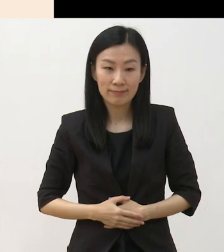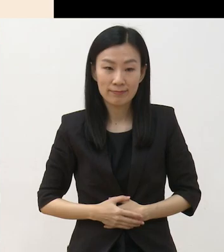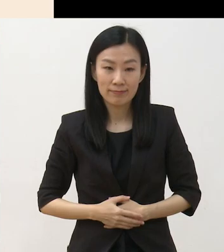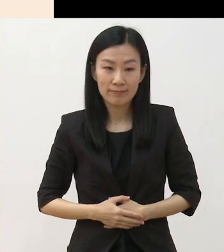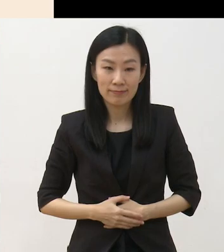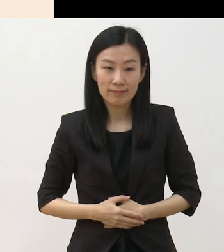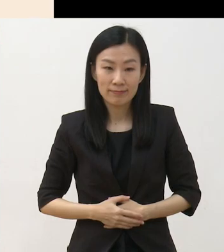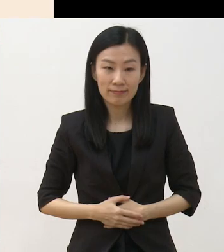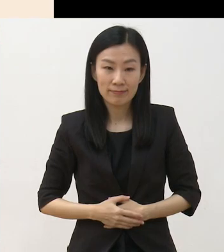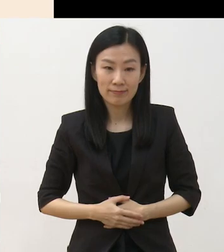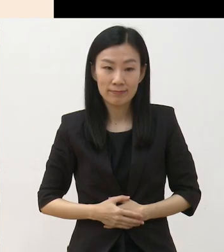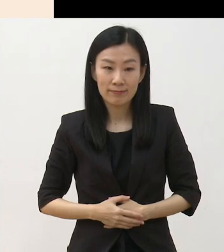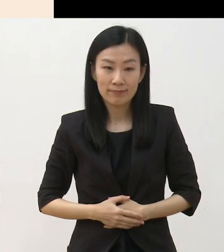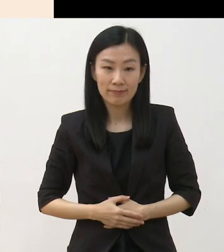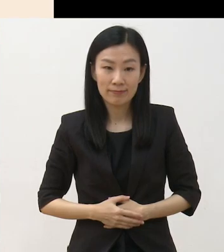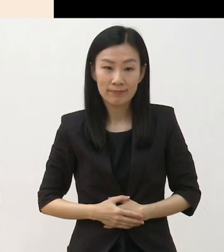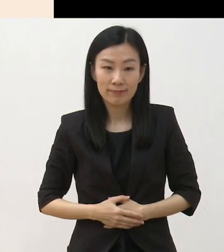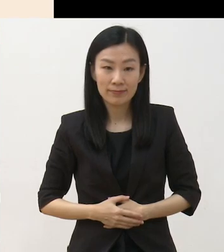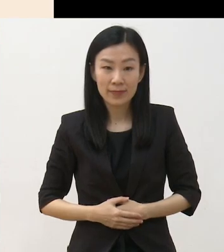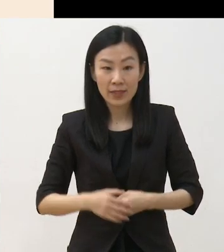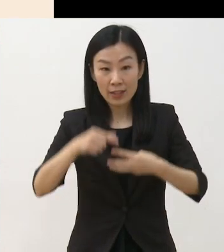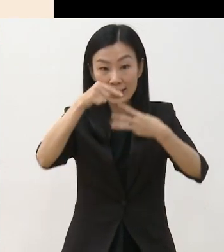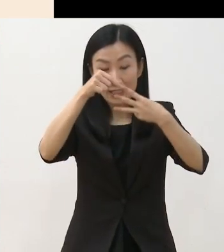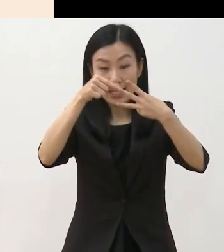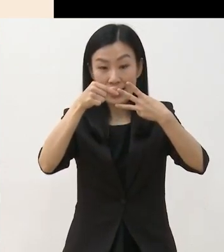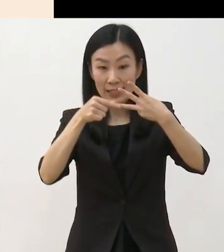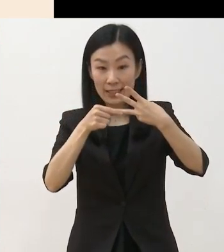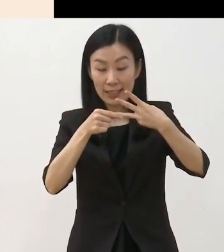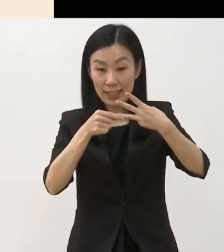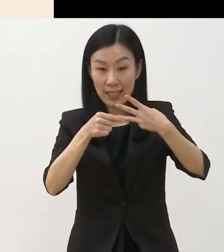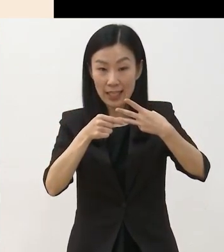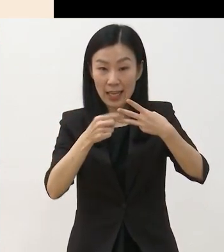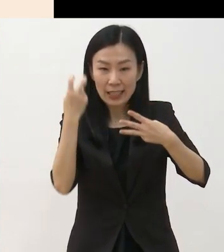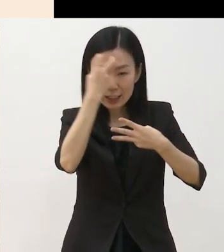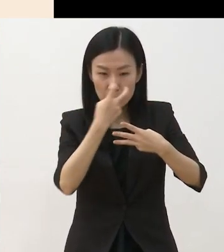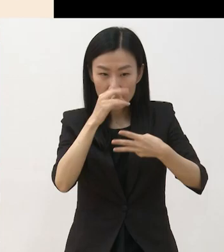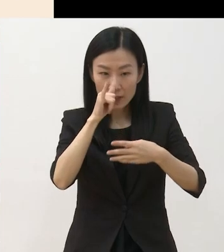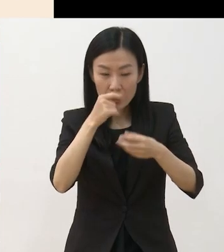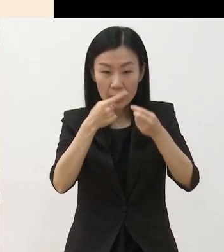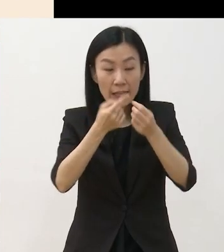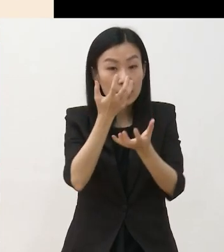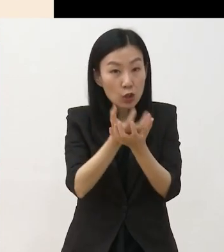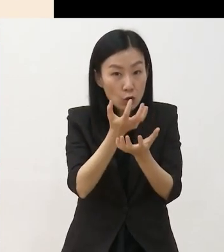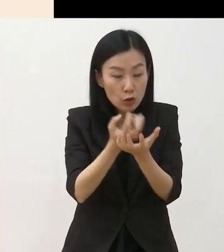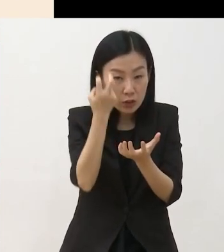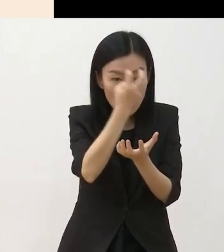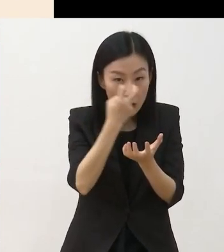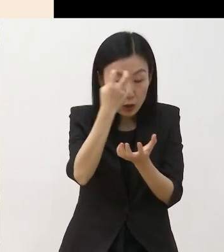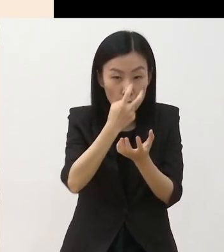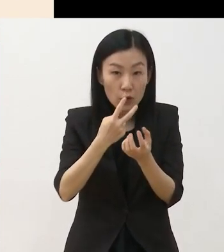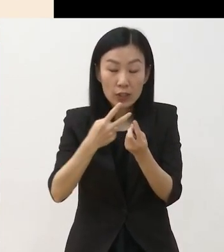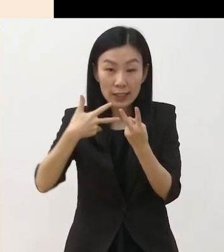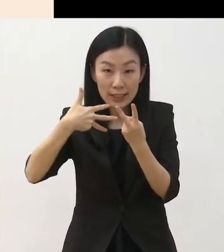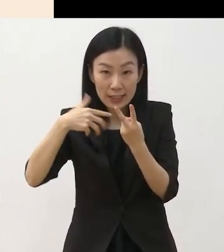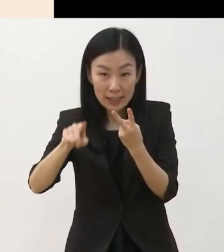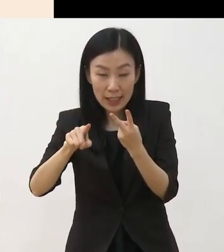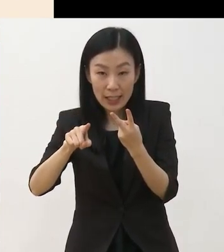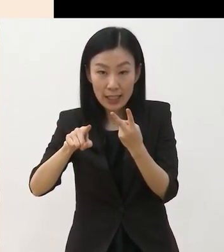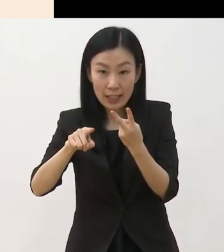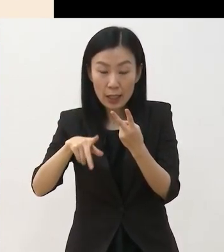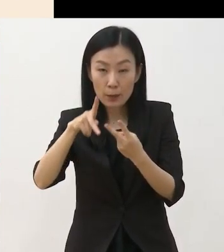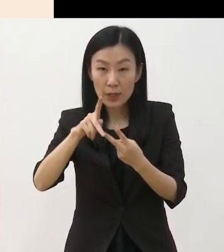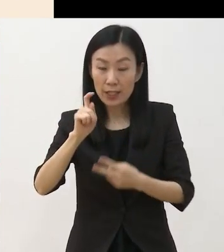심의는 세 차례 합니다 1차는 서류 심의, 2차는 PT 및 인터뷰